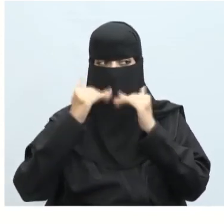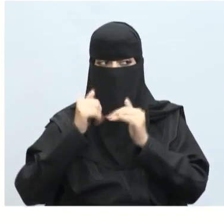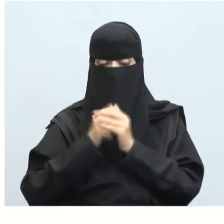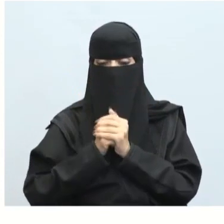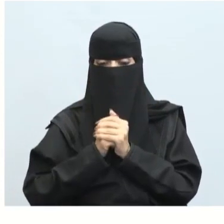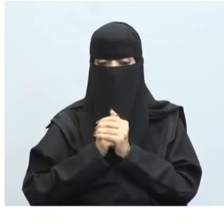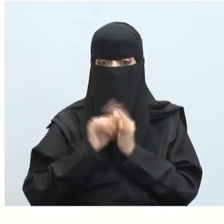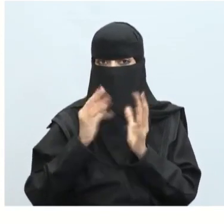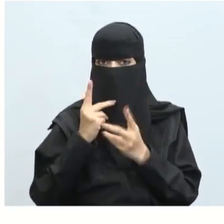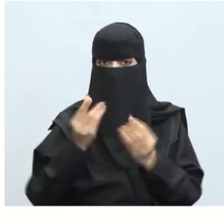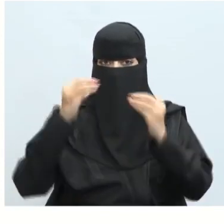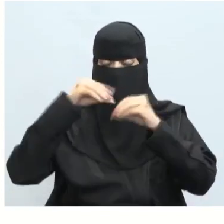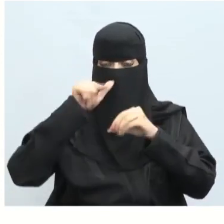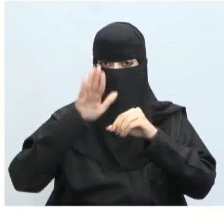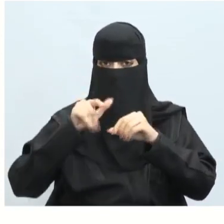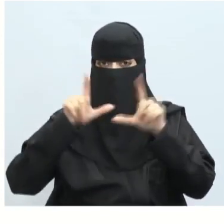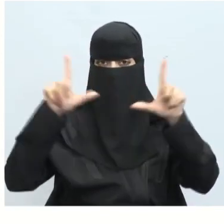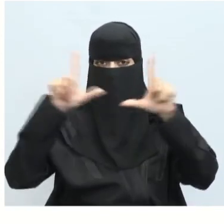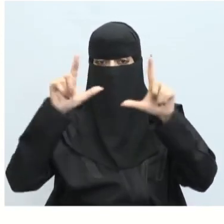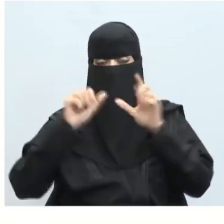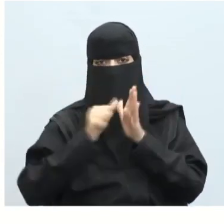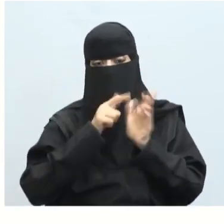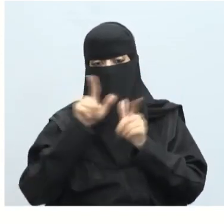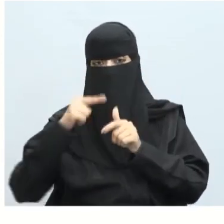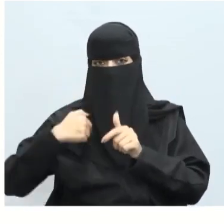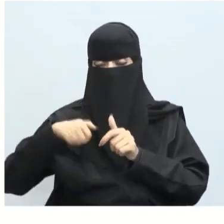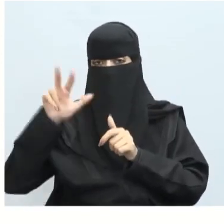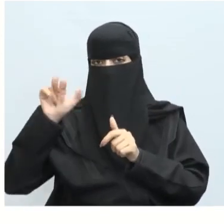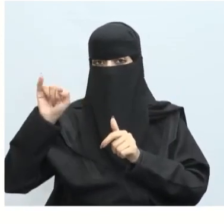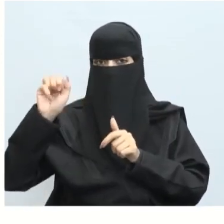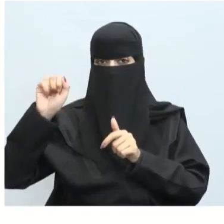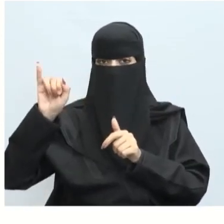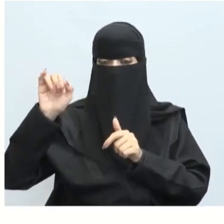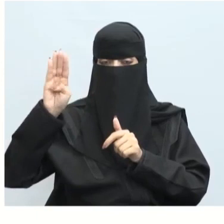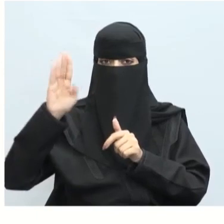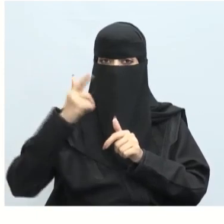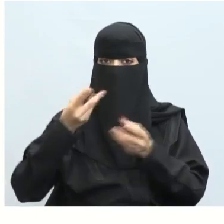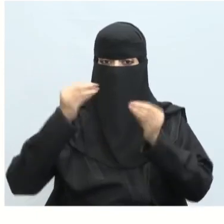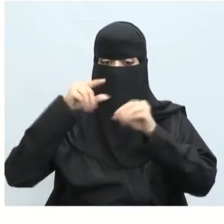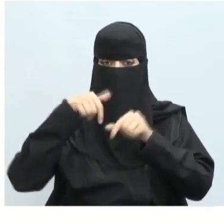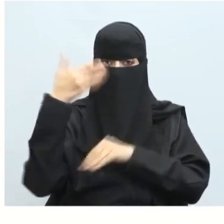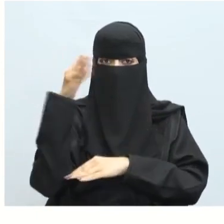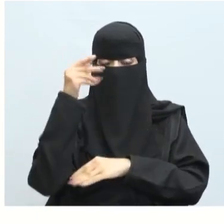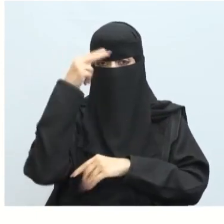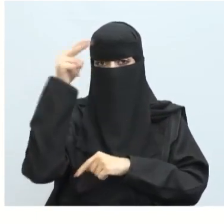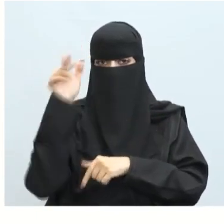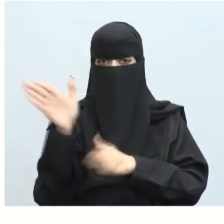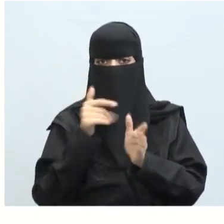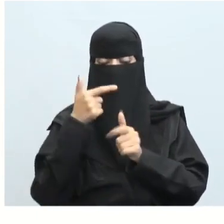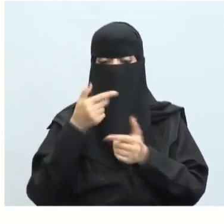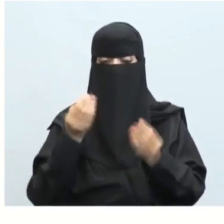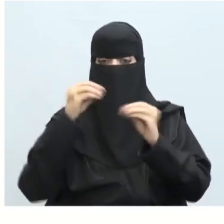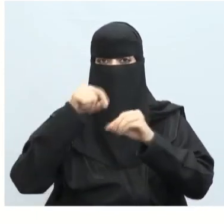ماذا ستضيف؟ لدينا شاشة جديدة نسميها المصمك ولدينا علم الملكة العربية السعودية